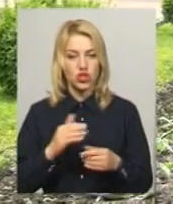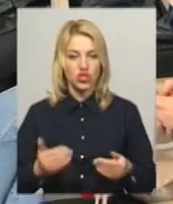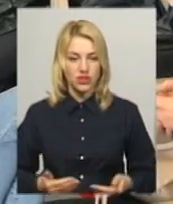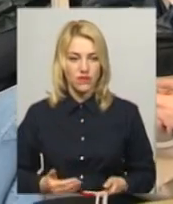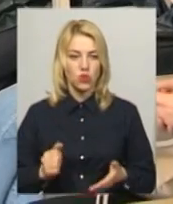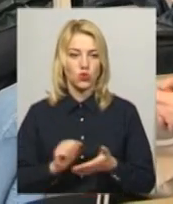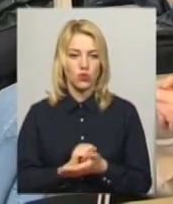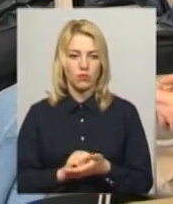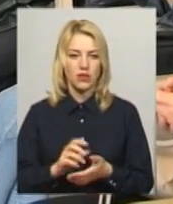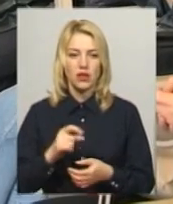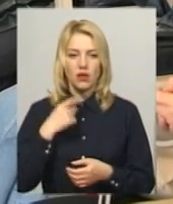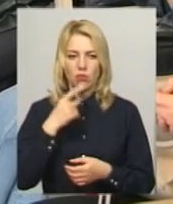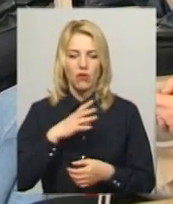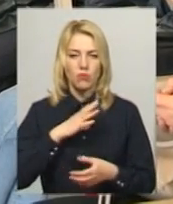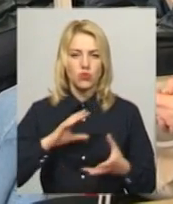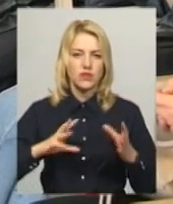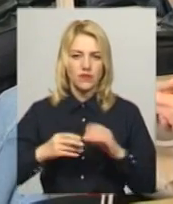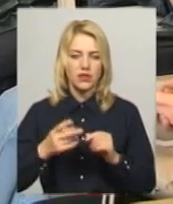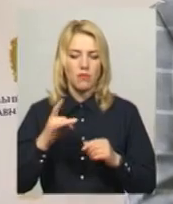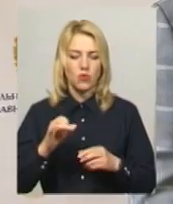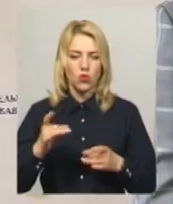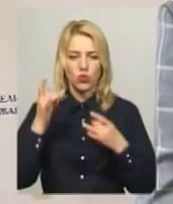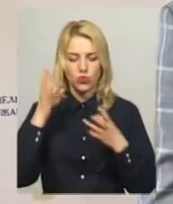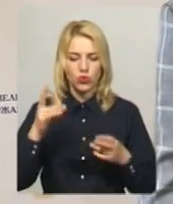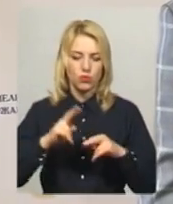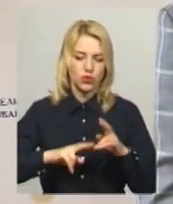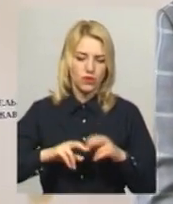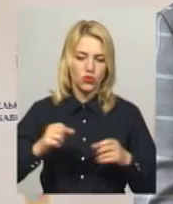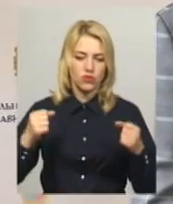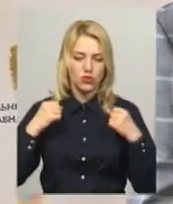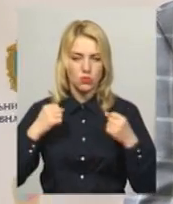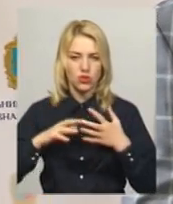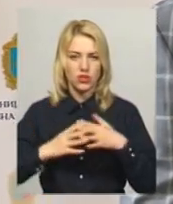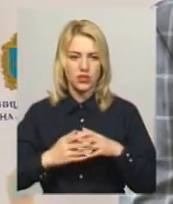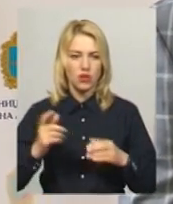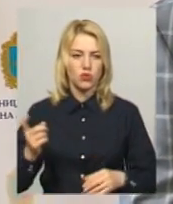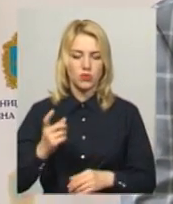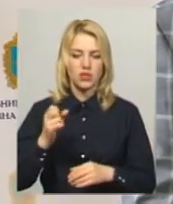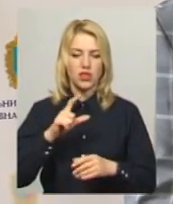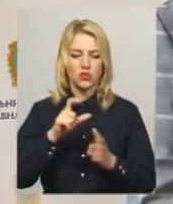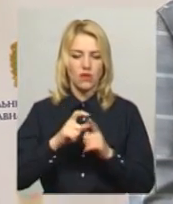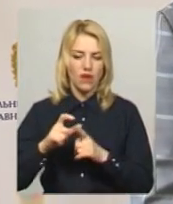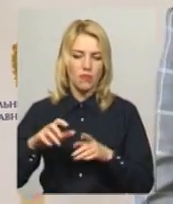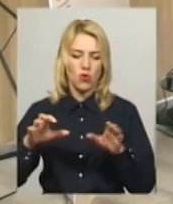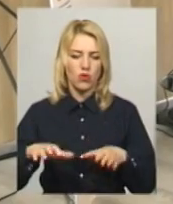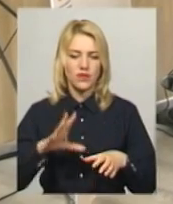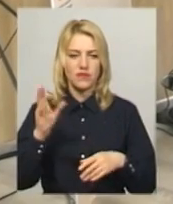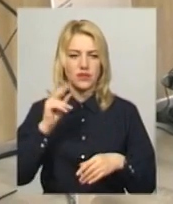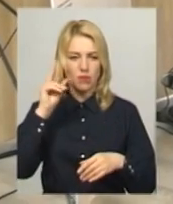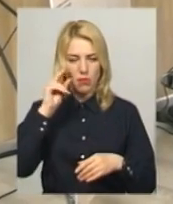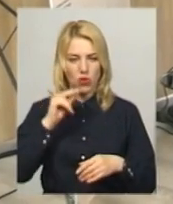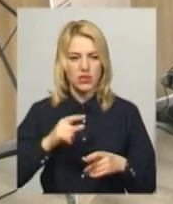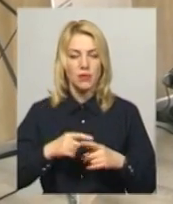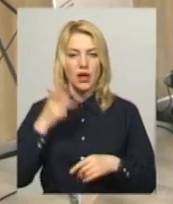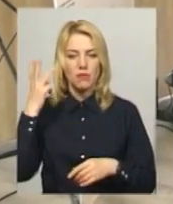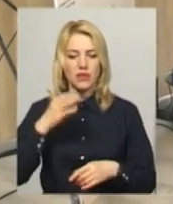документ. Ішлося у звіті голови і про культуру, будівництво, спорт, сільське господарство. За словами голови, за рік за усіма показниками, Хмельницька область